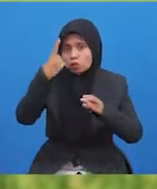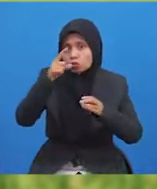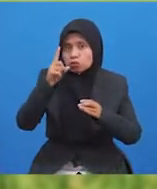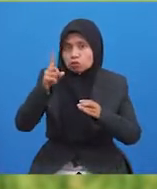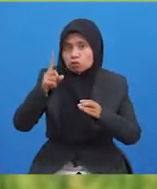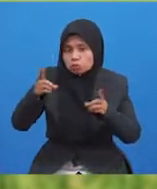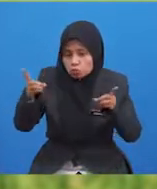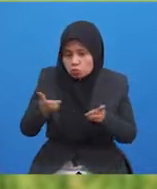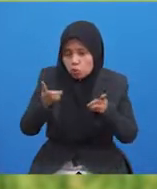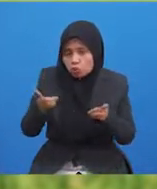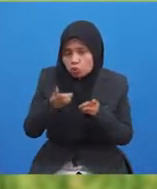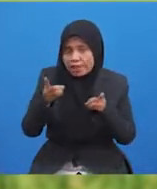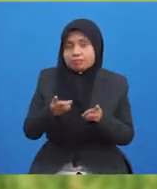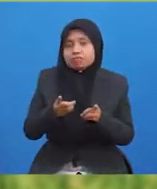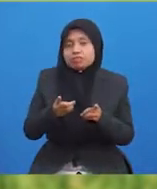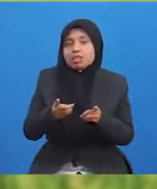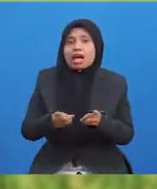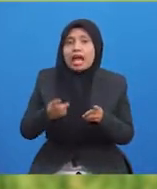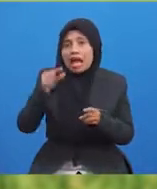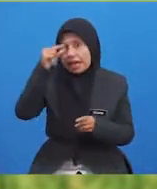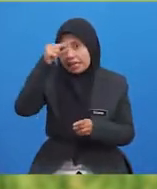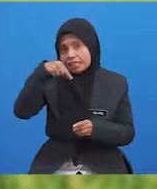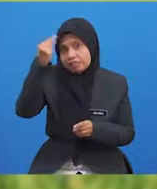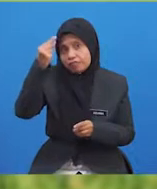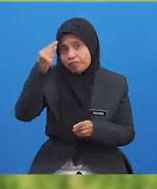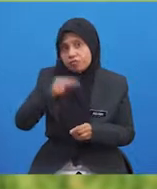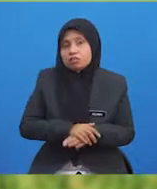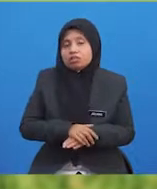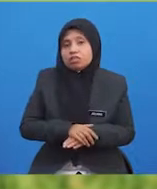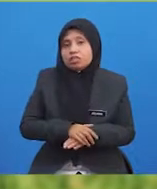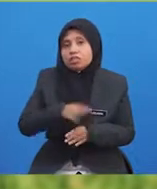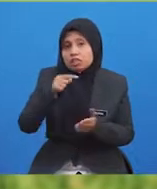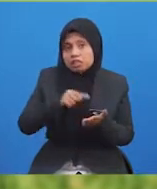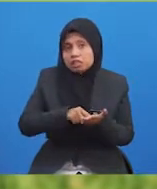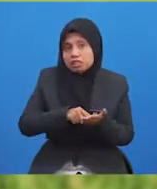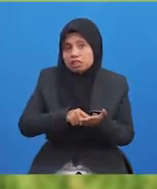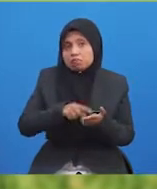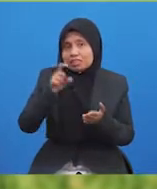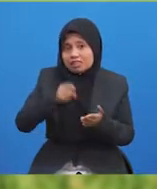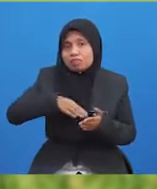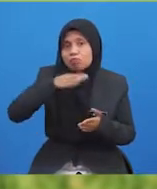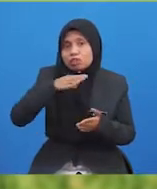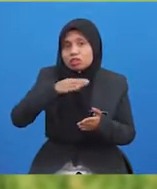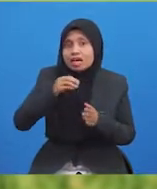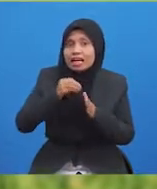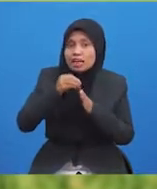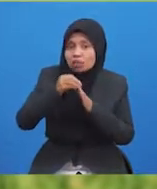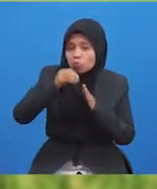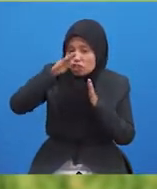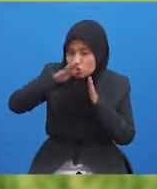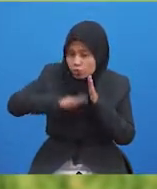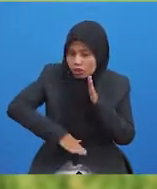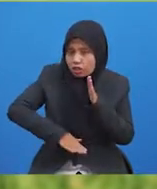dorongan keagresifan. Tingkah laku ini dipuaskan atau dikurangkan tetapi